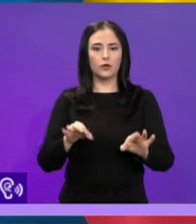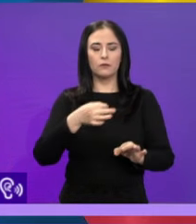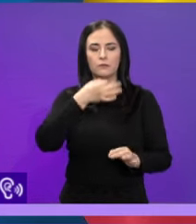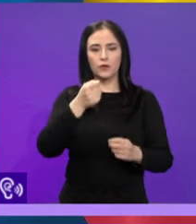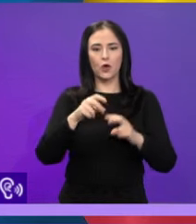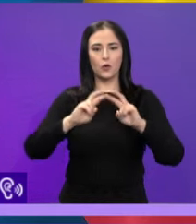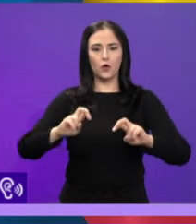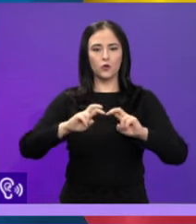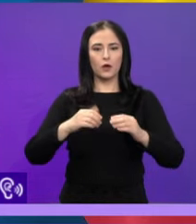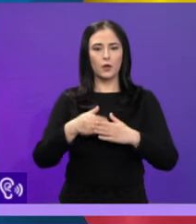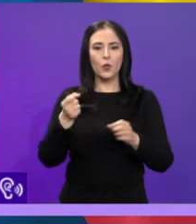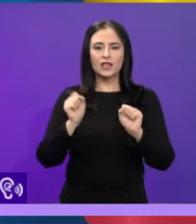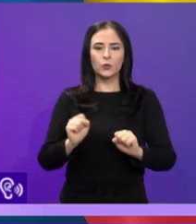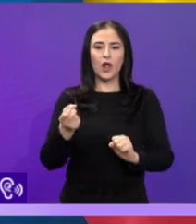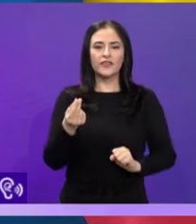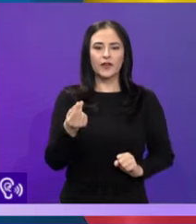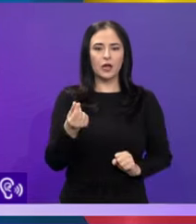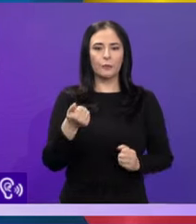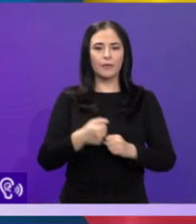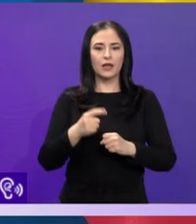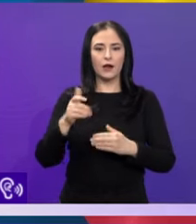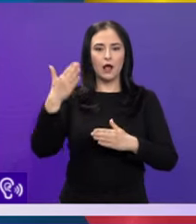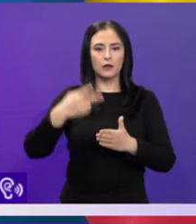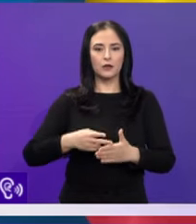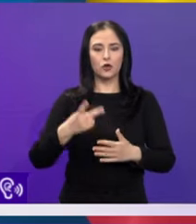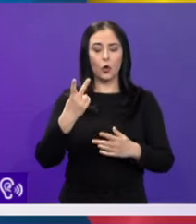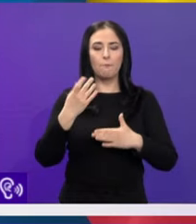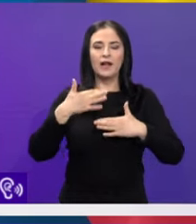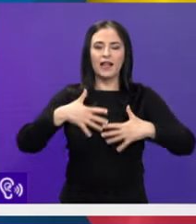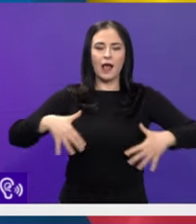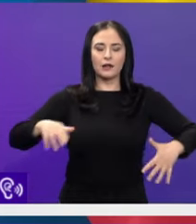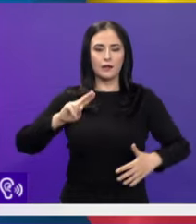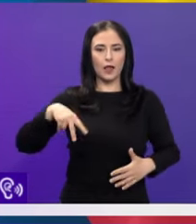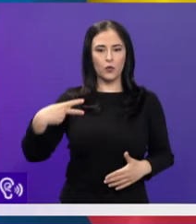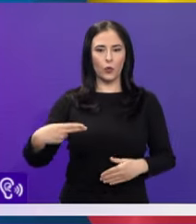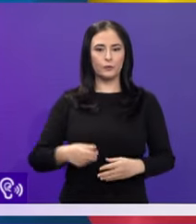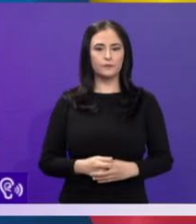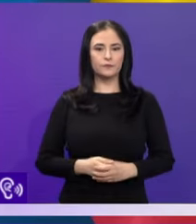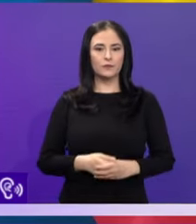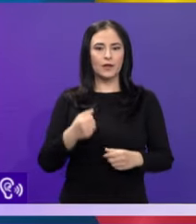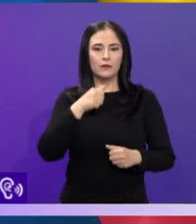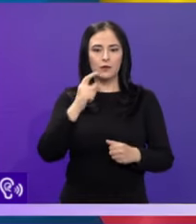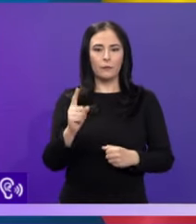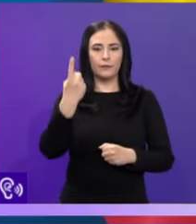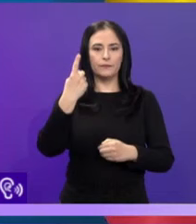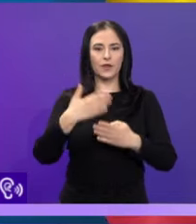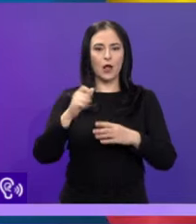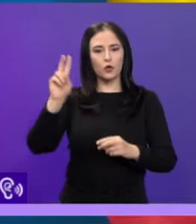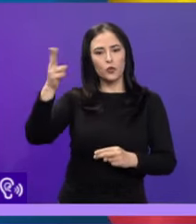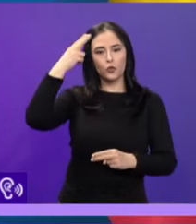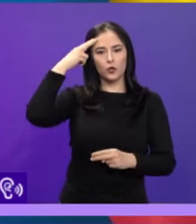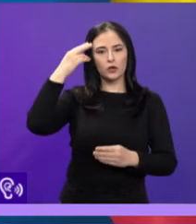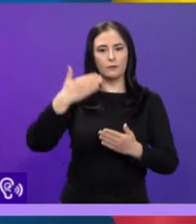proiect, asigurând o finanțare de până la 2 miliarde de euro. De altfel, la forumul economic